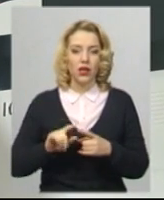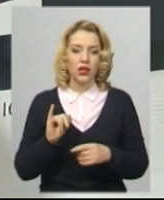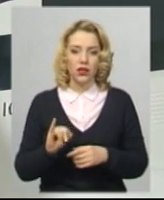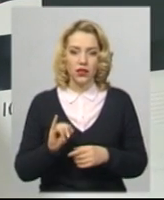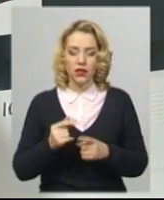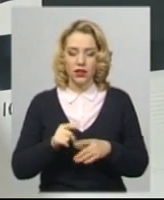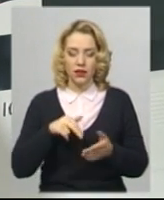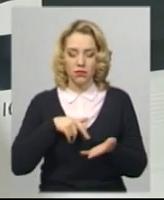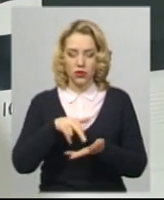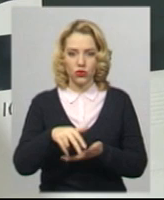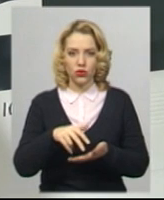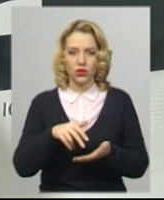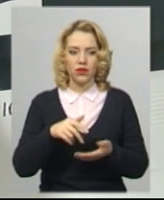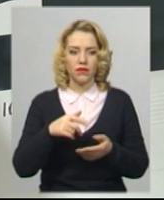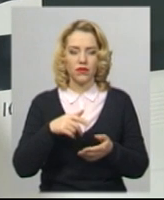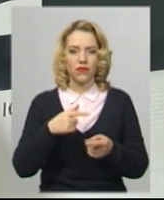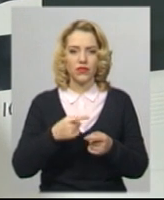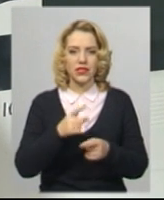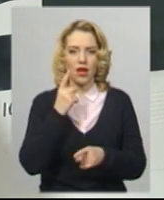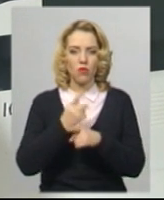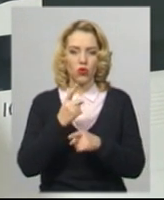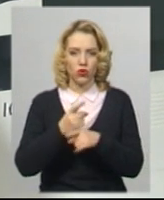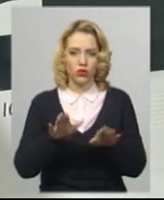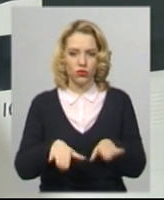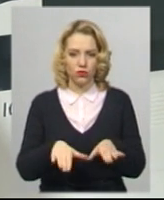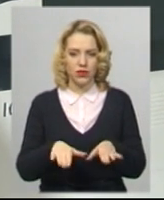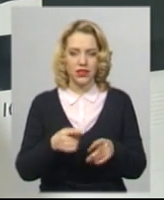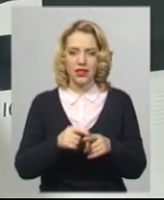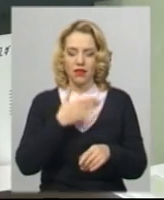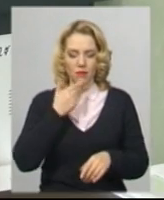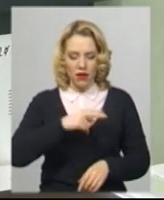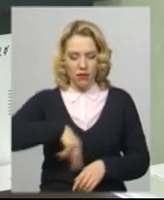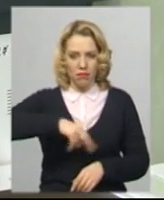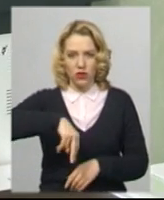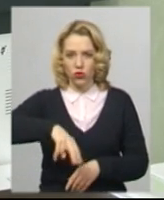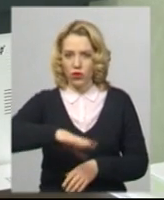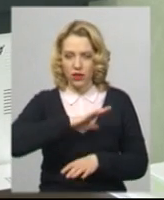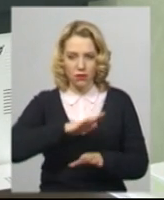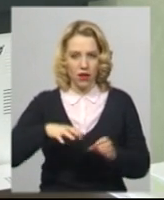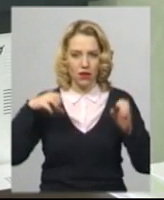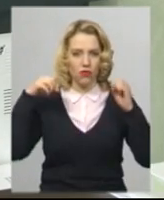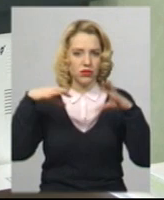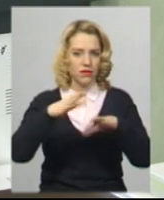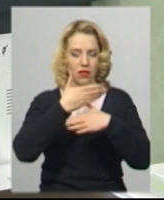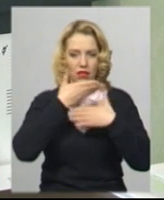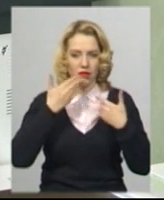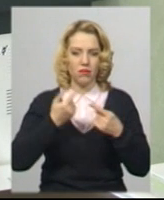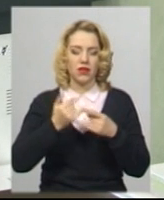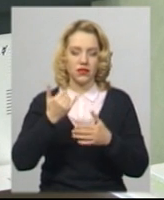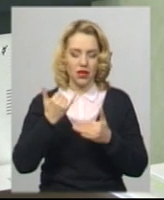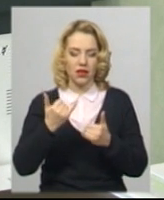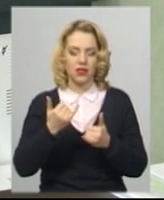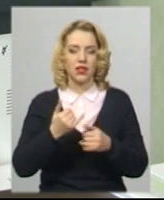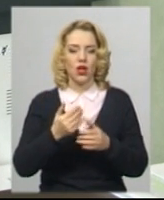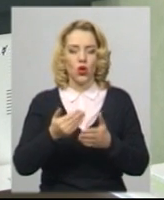проїжджу частину в заборонному для цього місці. Це не був ні пішохідний, це не освітлено. На судове розслідування на даний час триває. Призначено